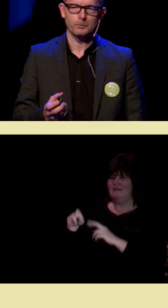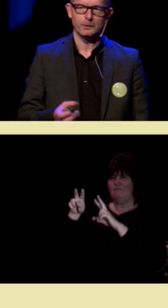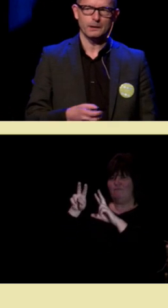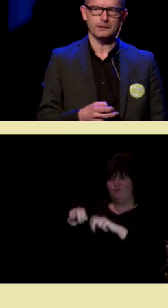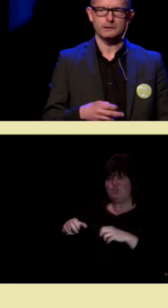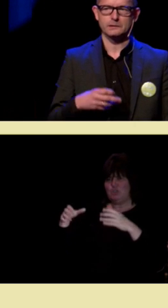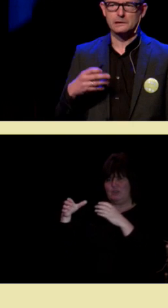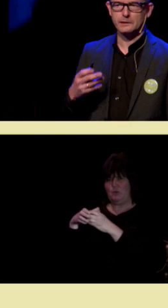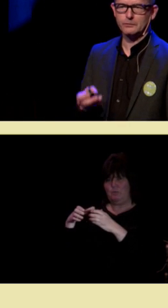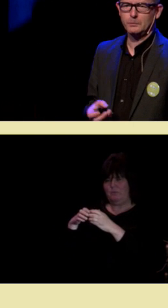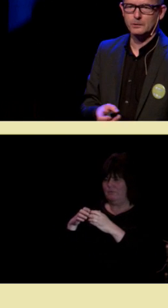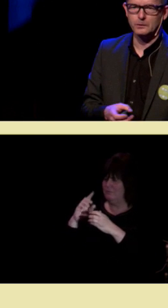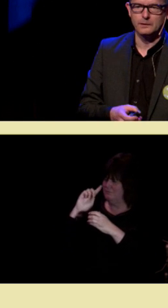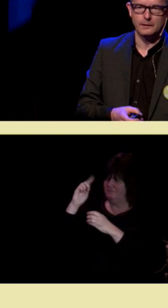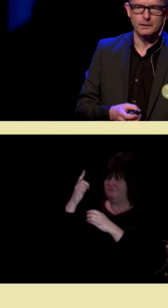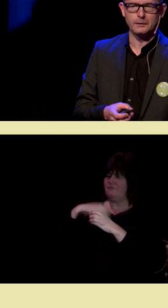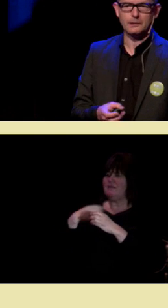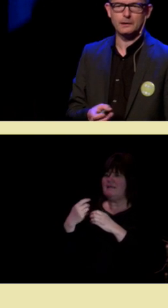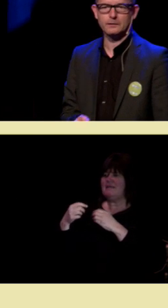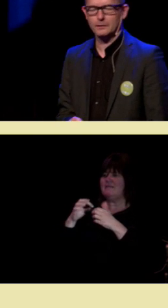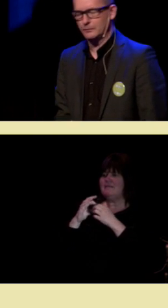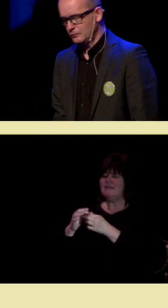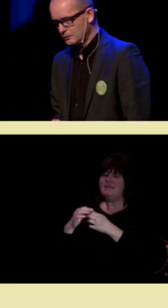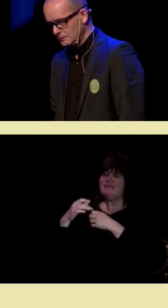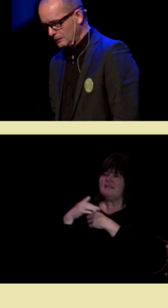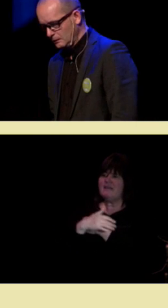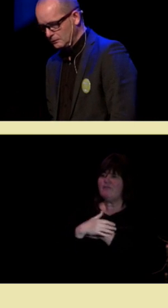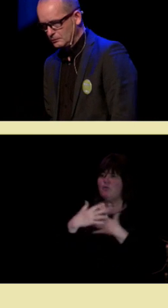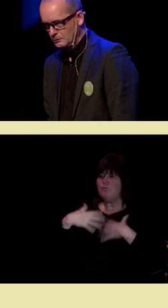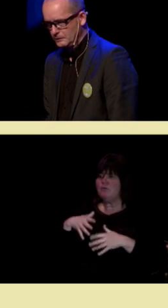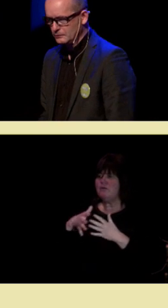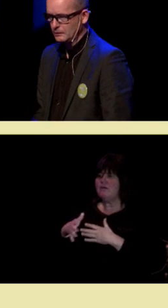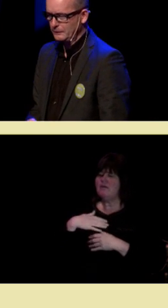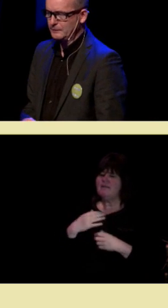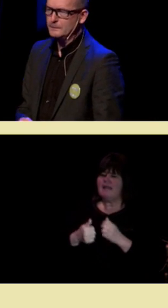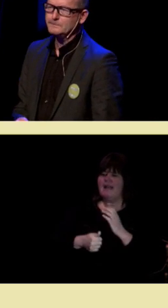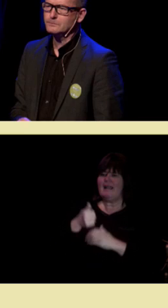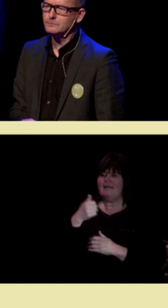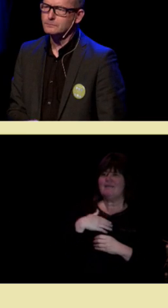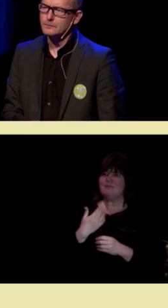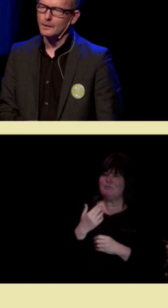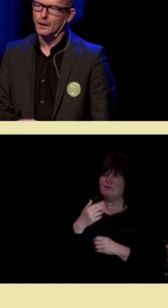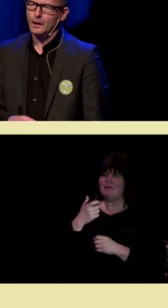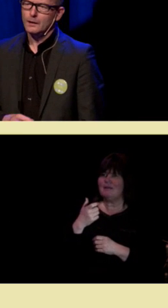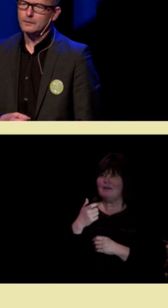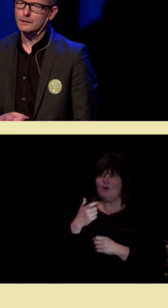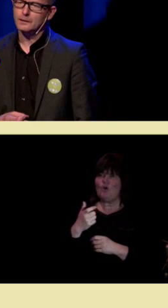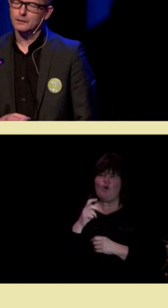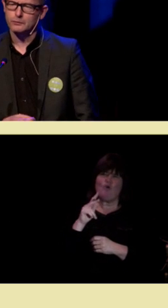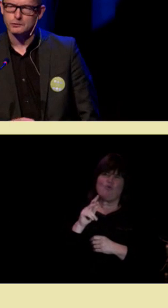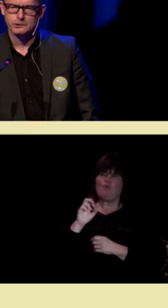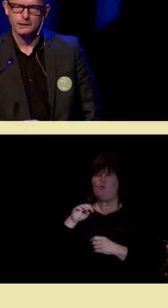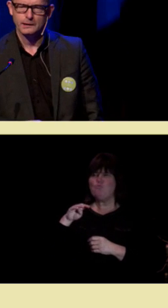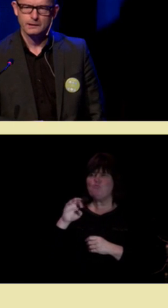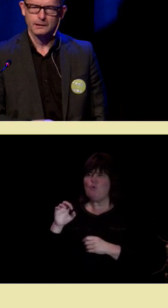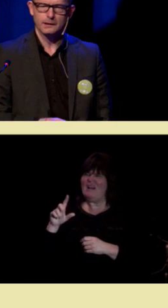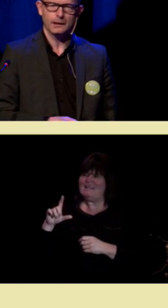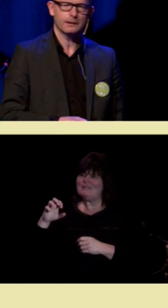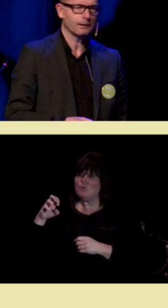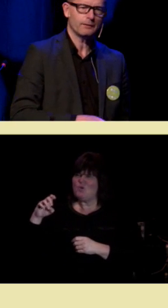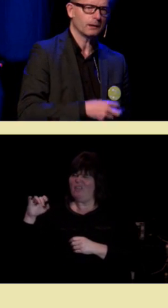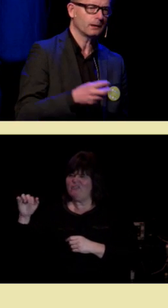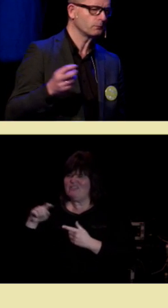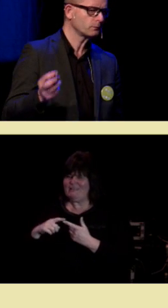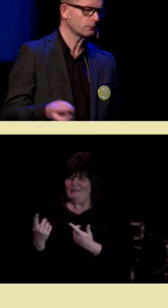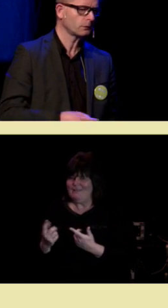forskningsgrupper innen neurobiologi til, ledet av en fyr som heter Giacomo Rizzolatti. De drev et forsøk i 1991.